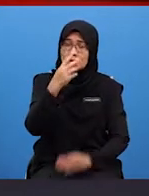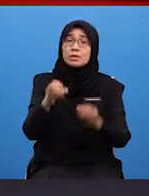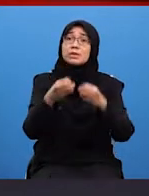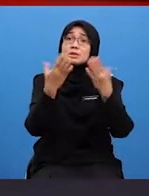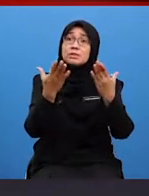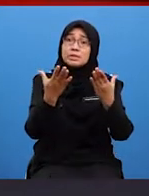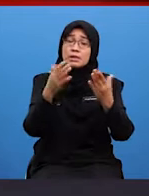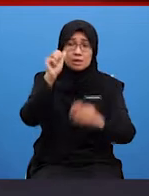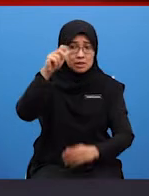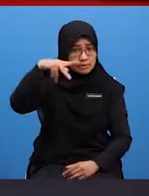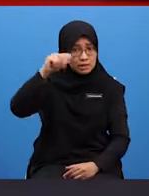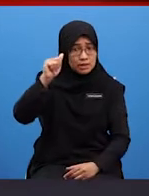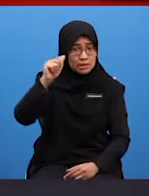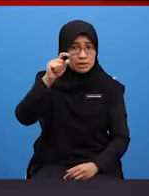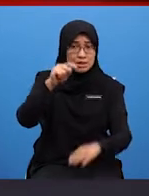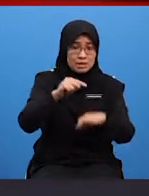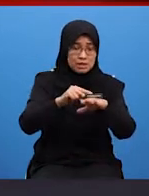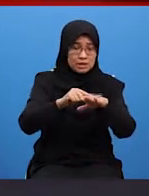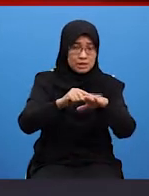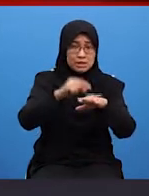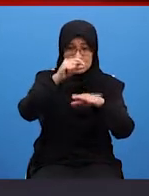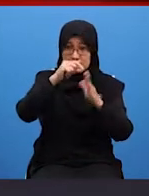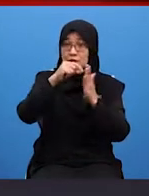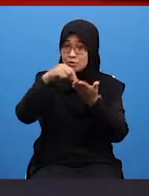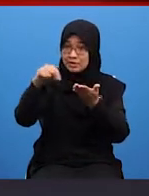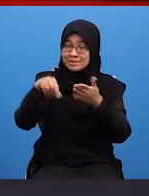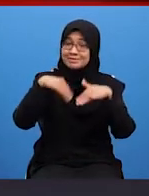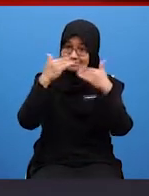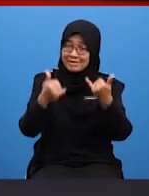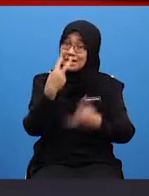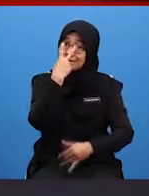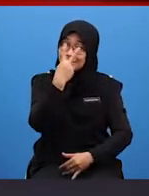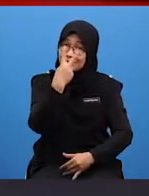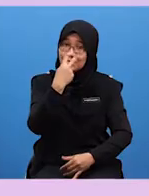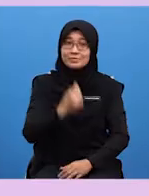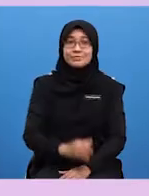bagaimana APA ini ditulis di paparan skrin Sama-sama kita saksikan